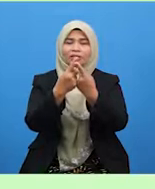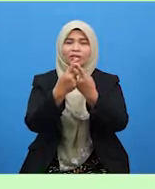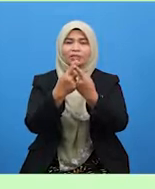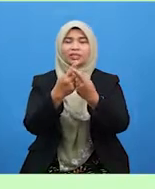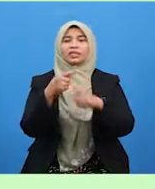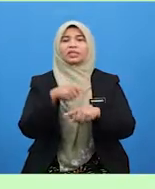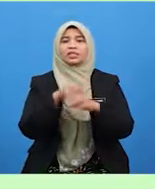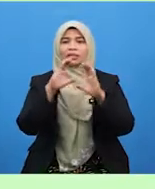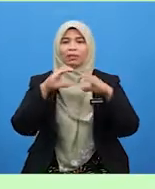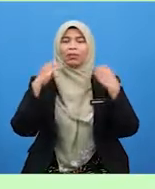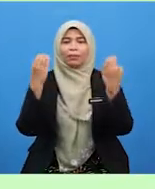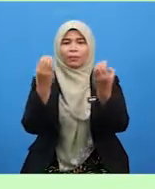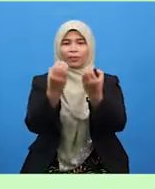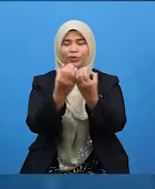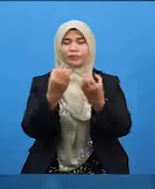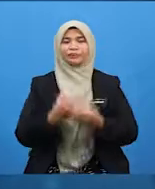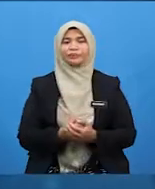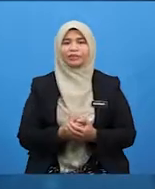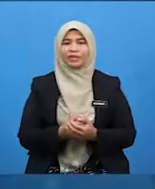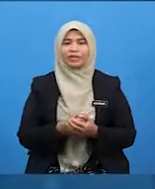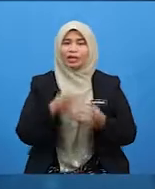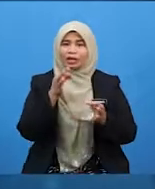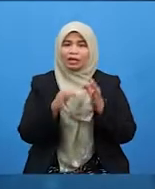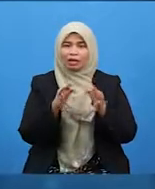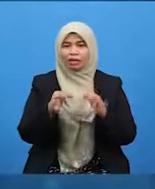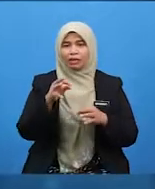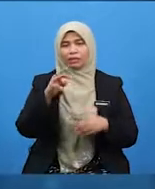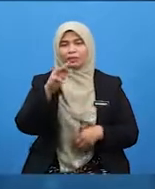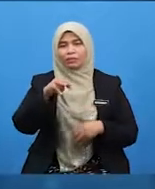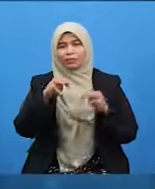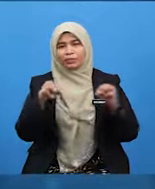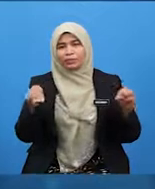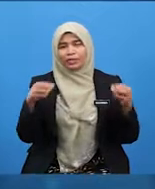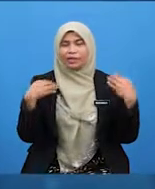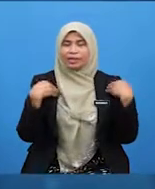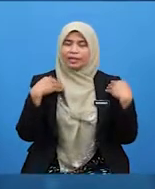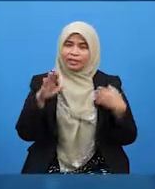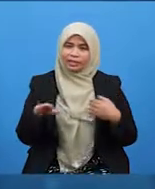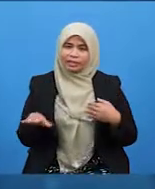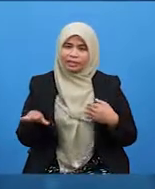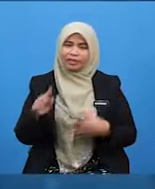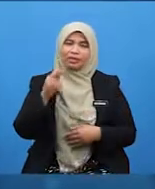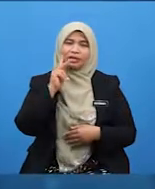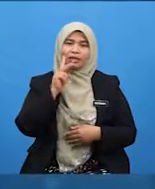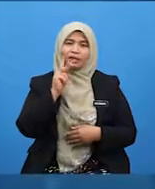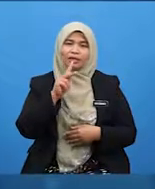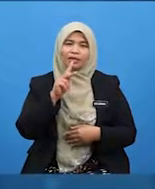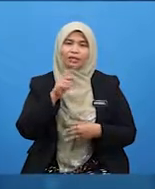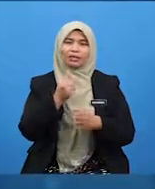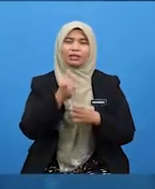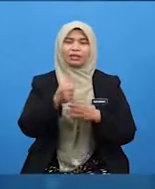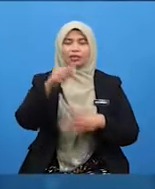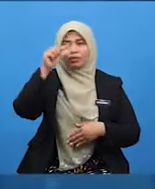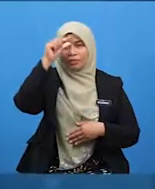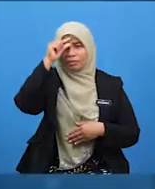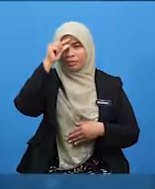berkumpul. Kalau murid-murid ada adik, kakak atau abang,